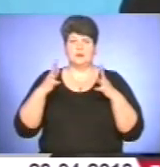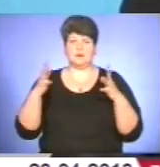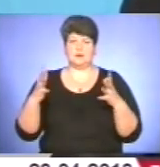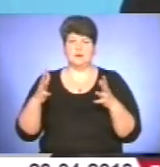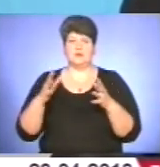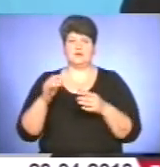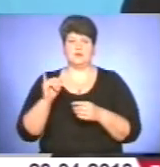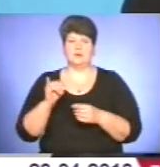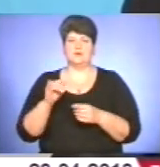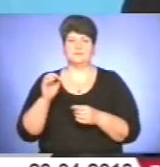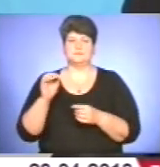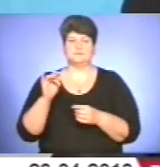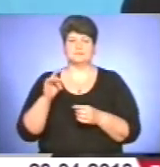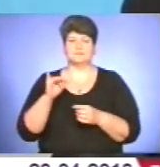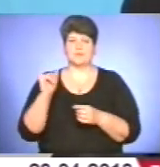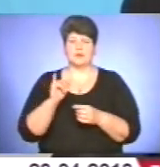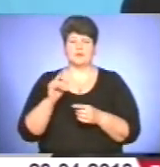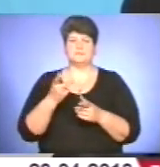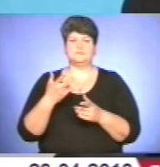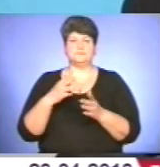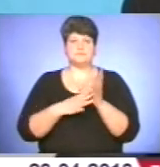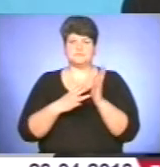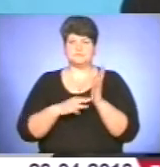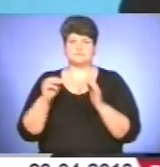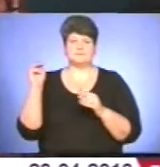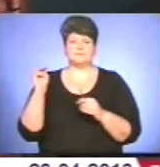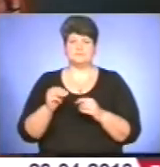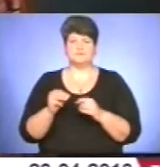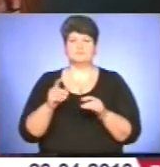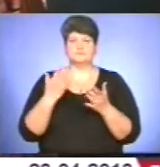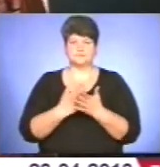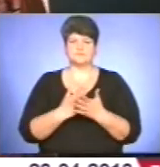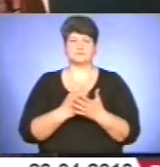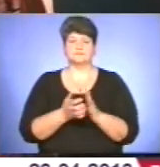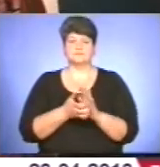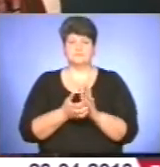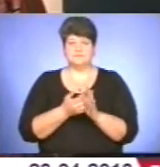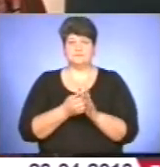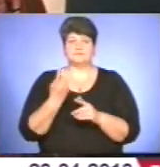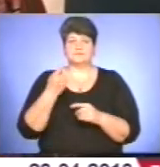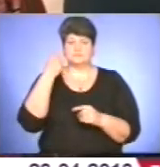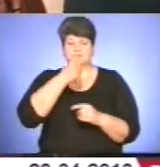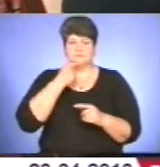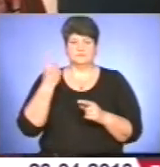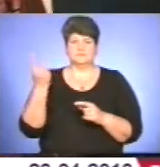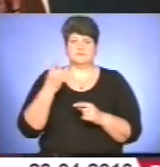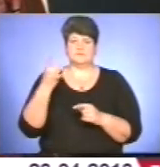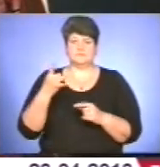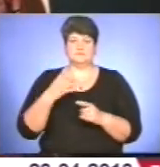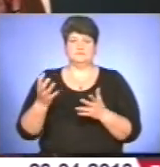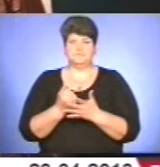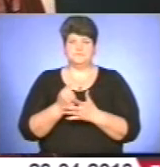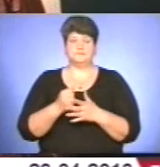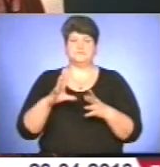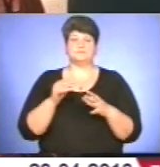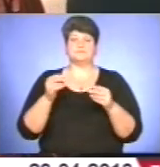Поки що укладено на 20 тисяч, так що 80 тисяч в нас ще є резерв. Цьогоріч область вперше налагодила співпрацю із продовольчою зерновою